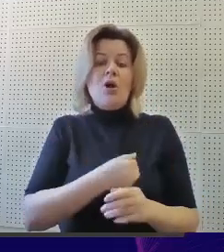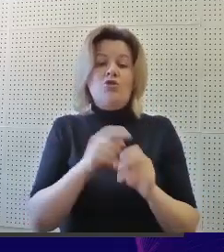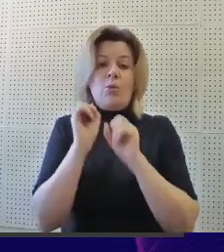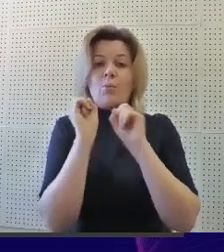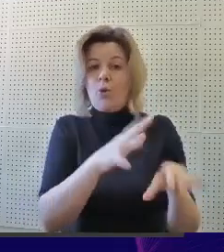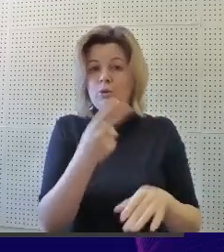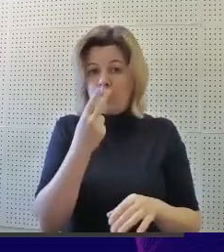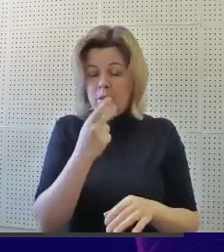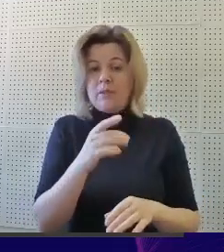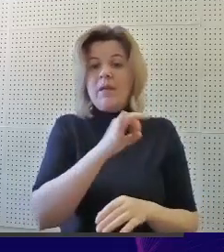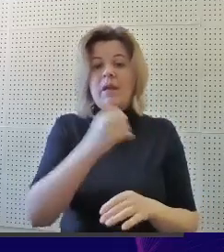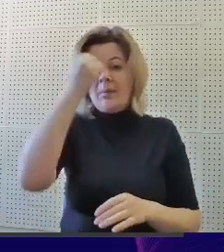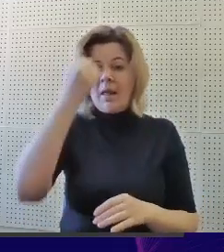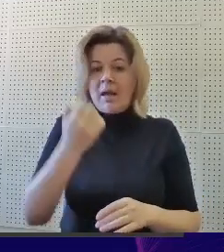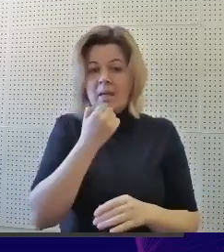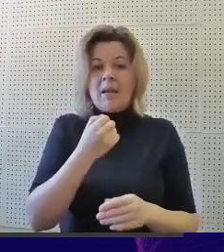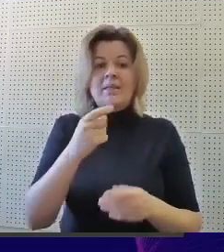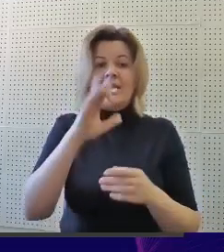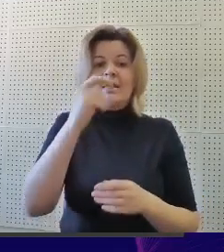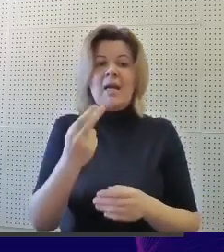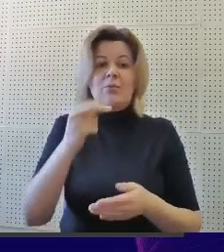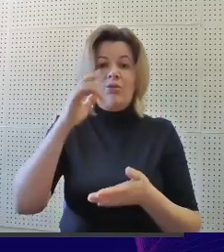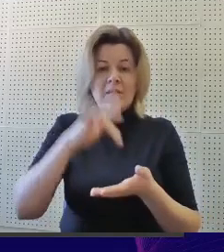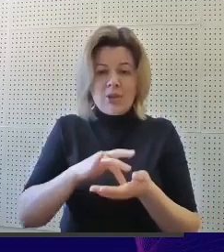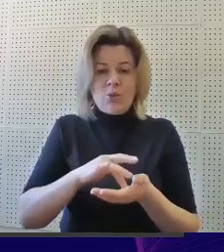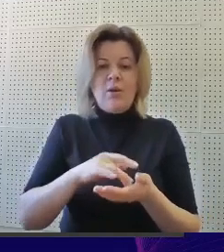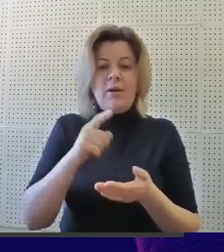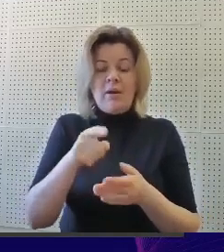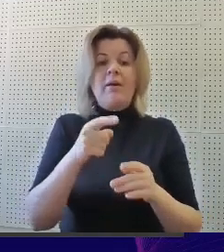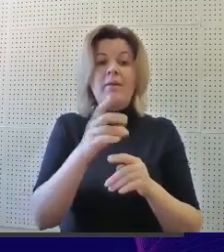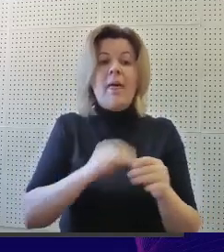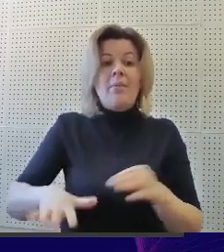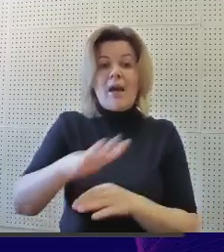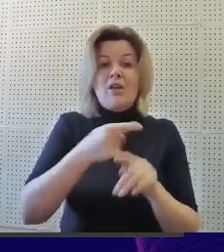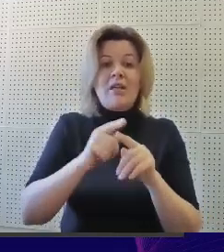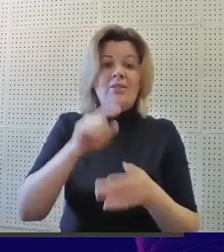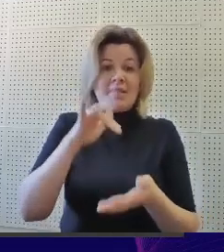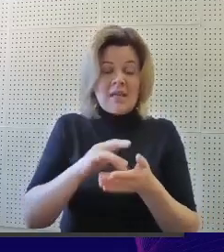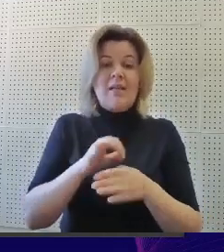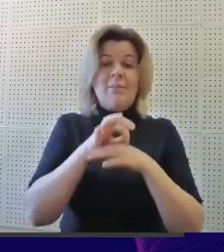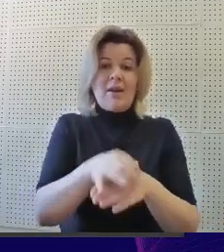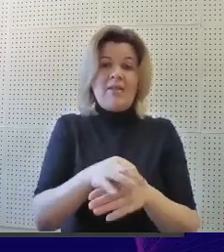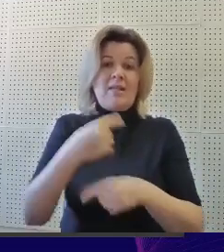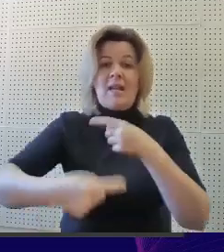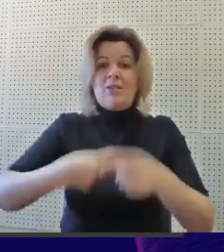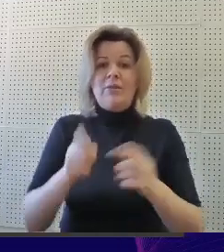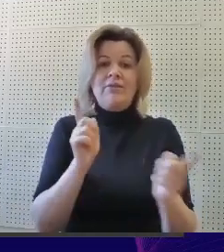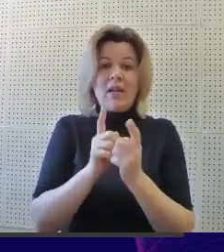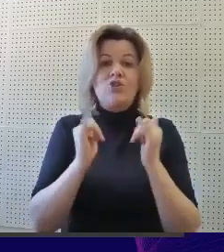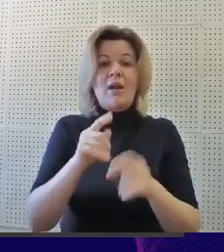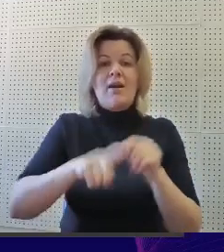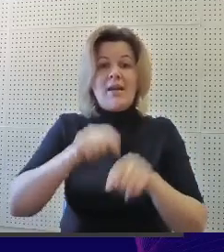социальному партнерству школ с центром ЛАДО на площадке центра плодотворно прошли традиционные встречи для